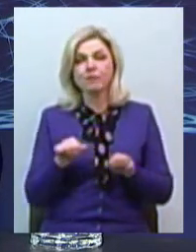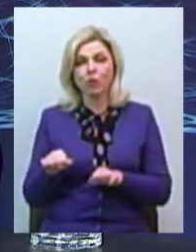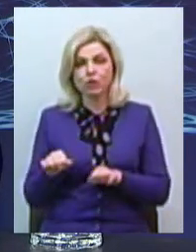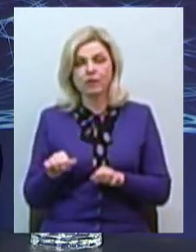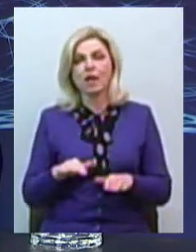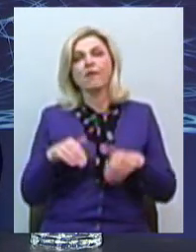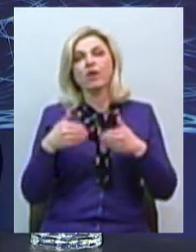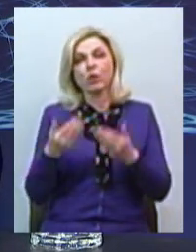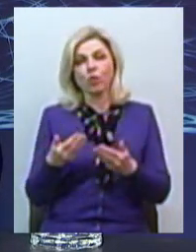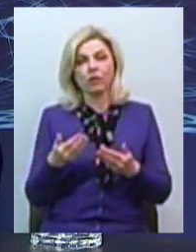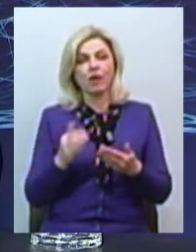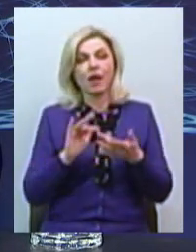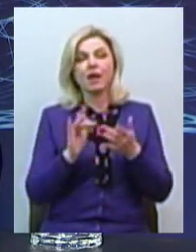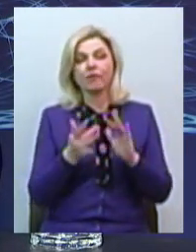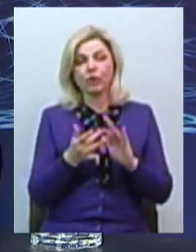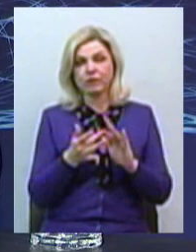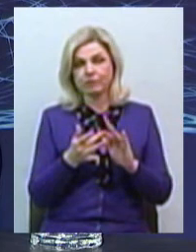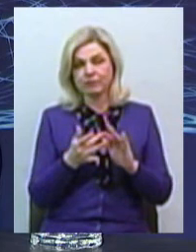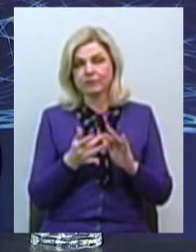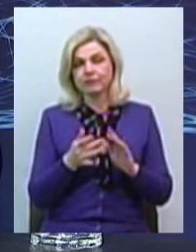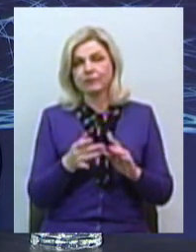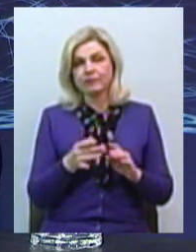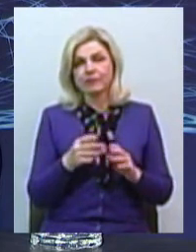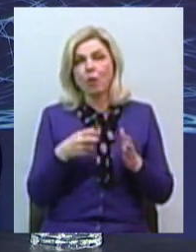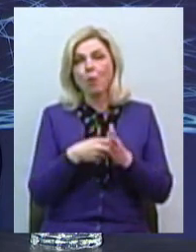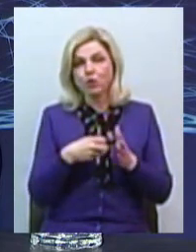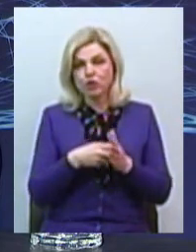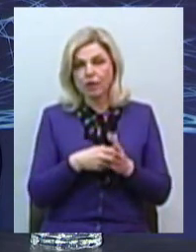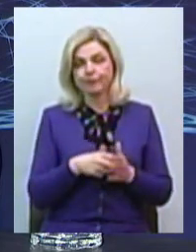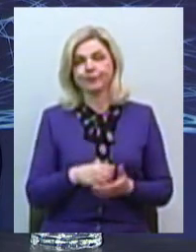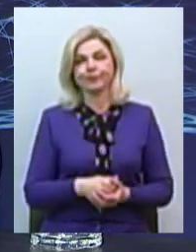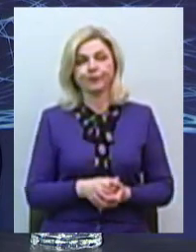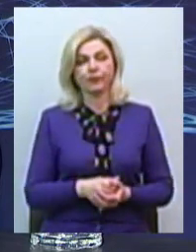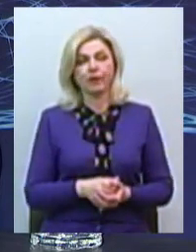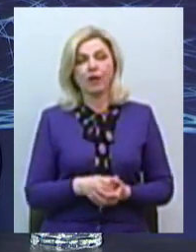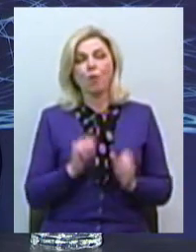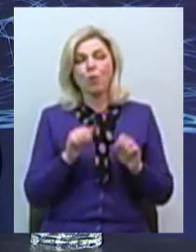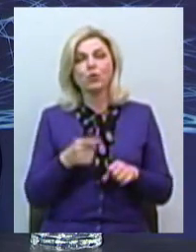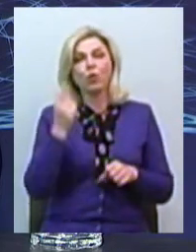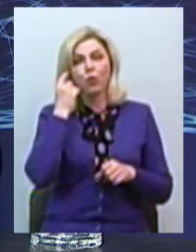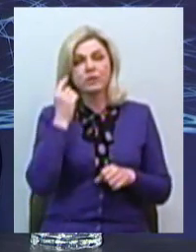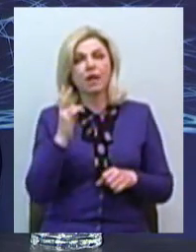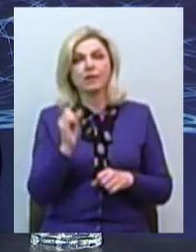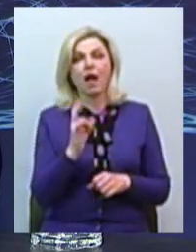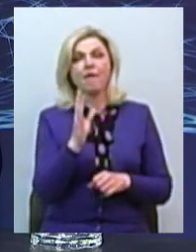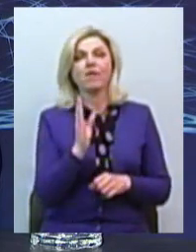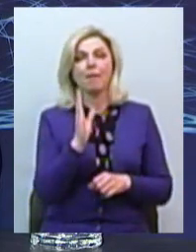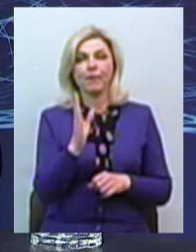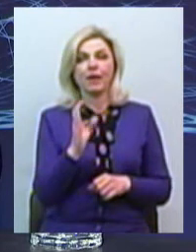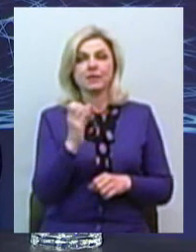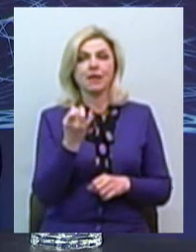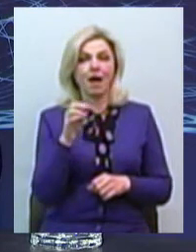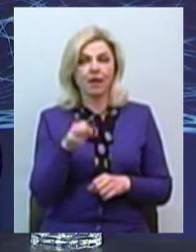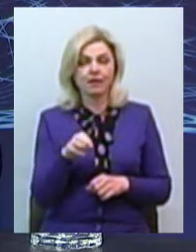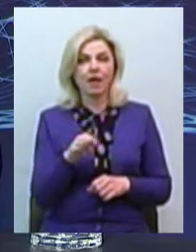електронними засобами. Це електронна пошта, яку можна дізнатися на офіційному веб-сайті системи безоплатної